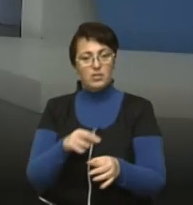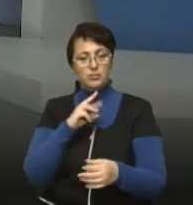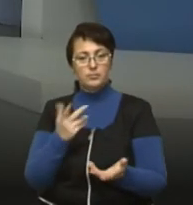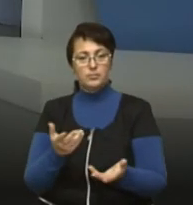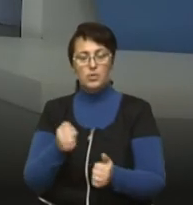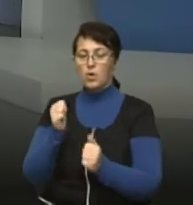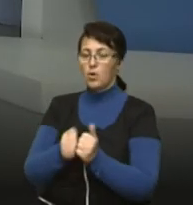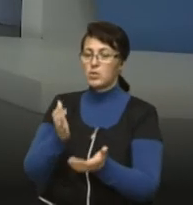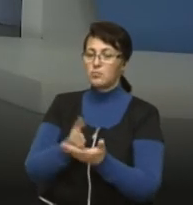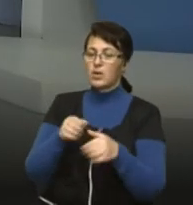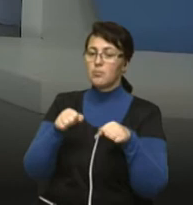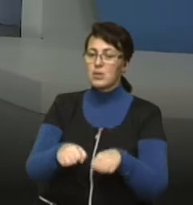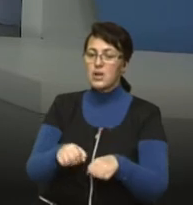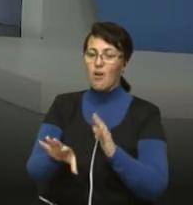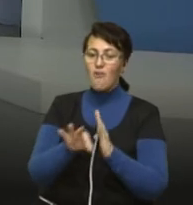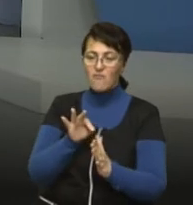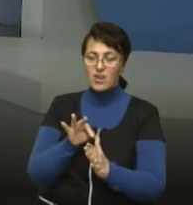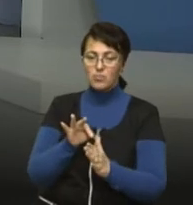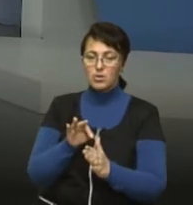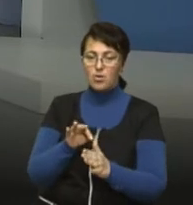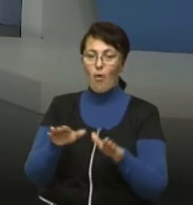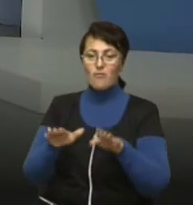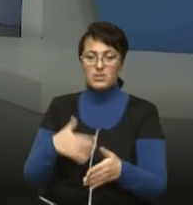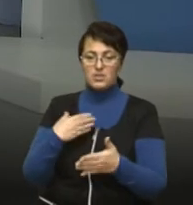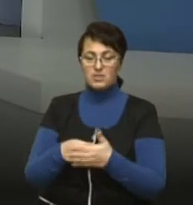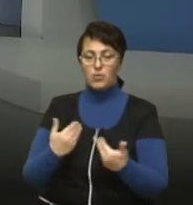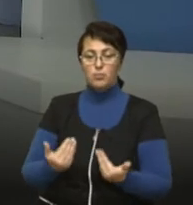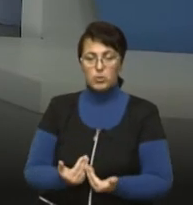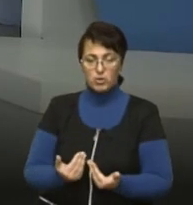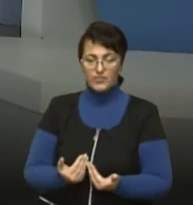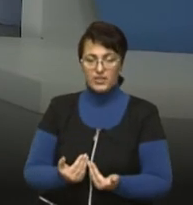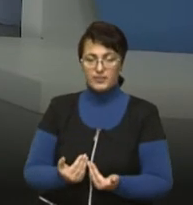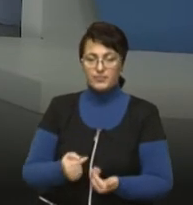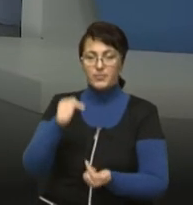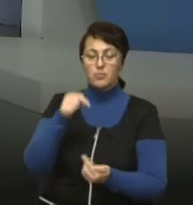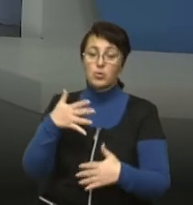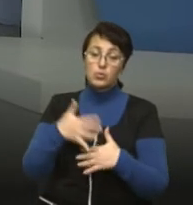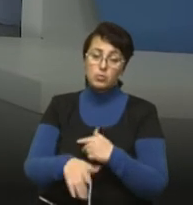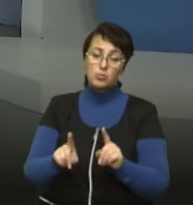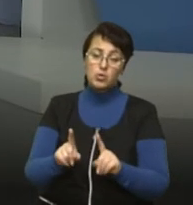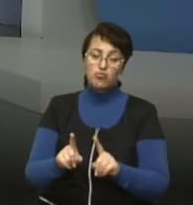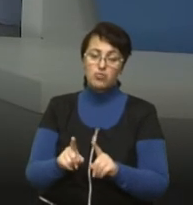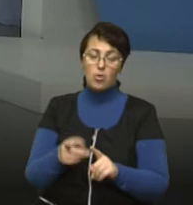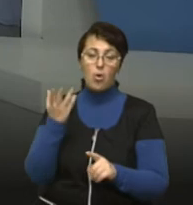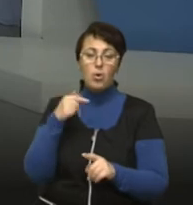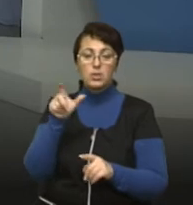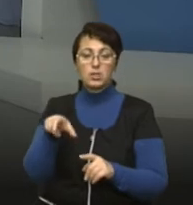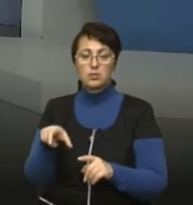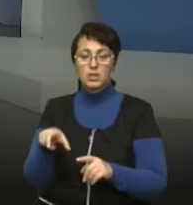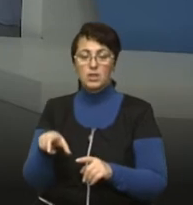Кожен має право вибору в місці свого проживання. Відповідно, зрозуміло, що, напевно, в момент, коли люди